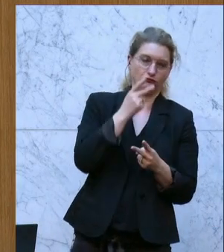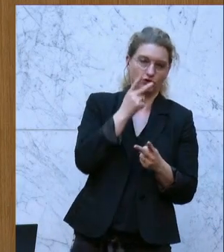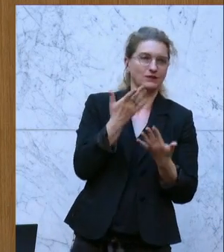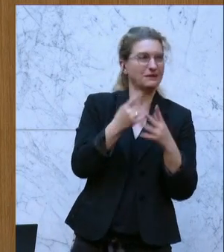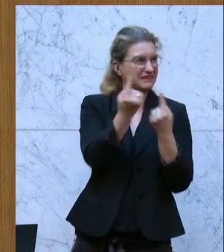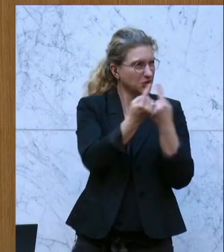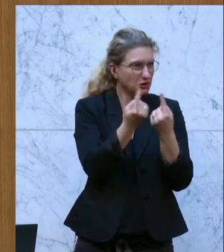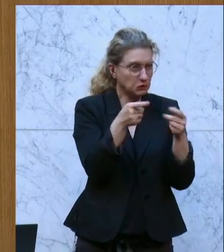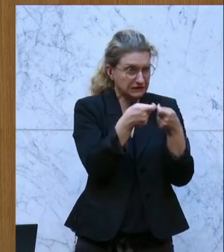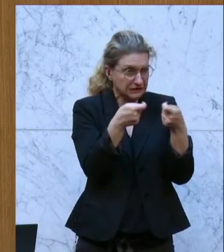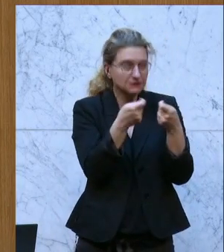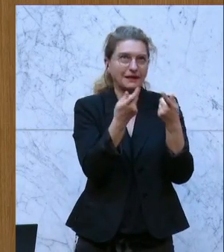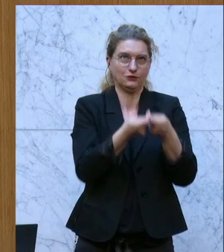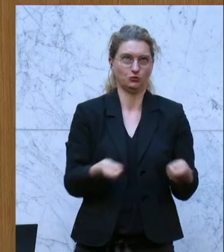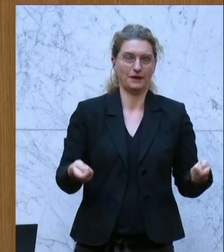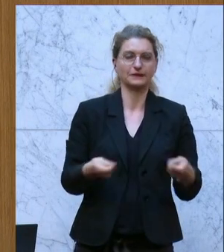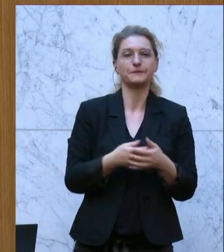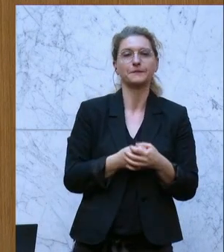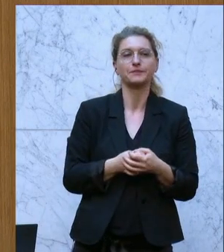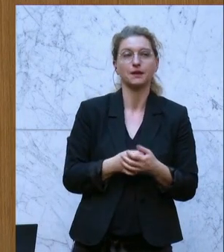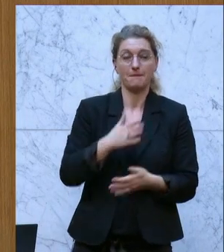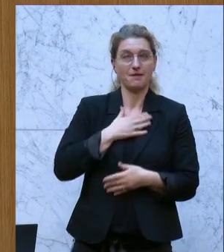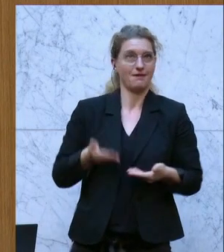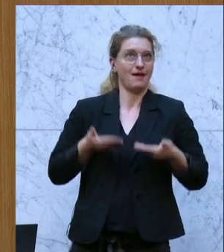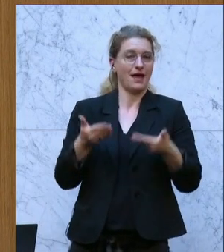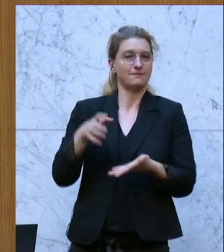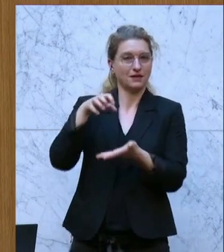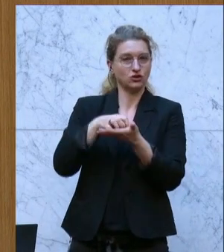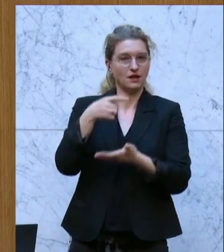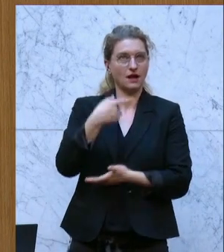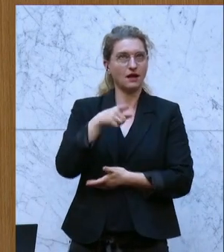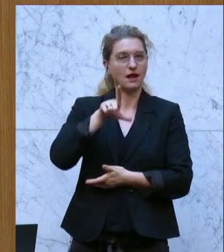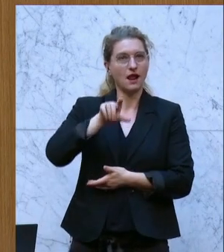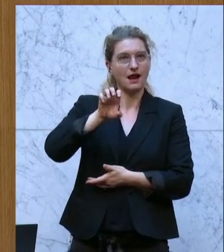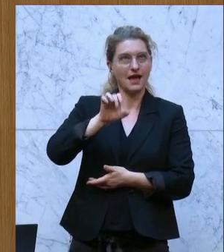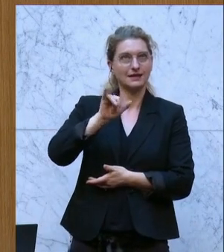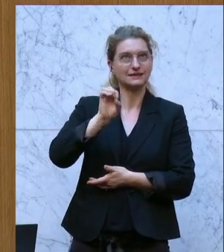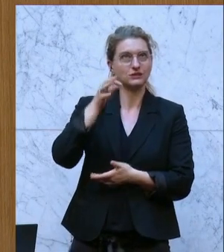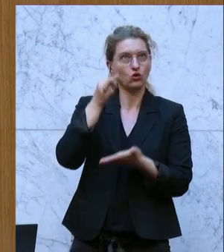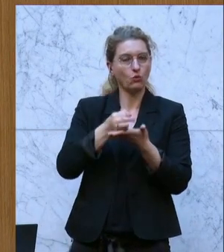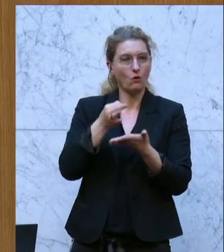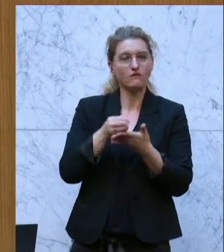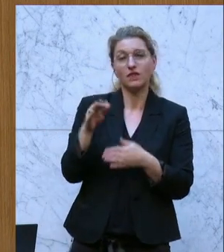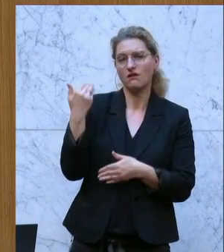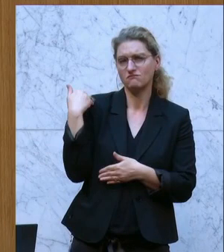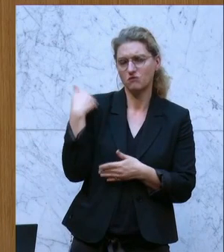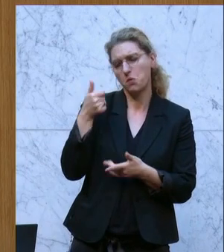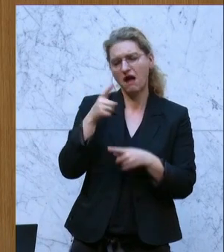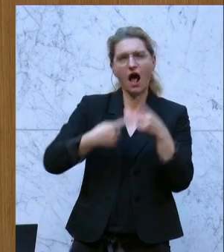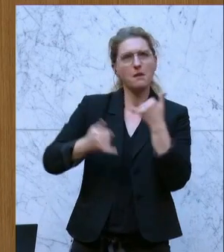entspannen. In meiner Heimatstadt in Gleisdorf, einer kleinen ostdeirischen Stadt, gab es vor rund einem halben Jahr